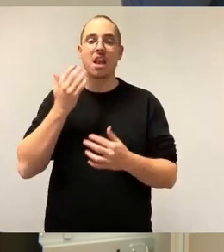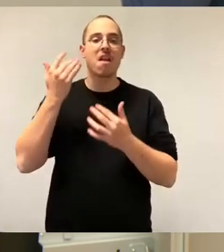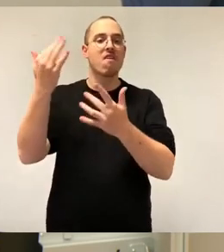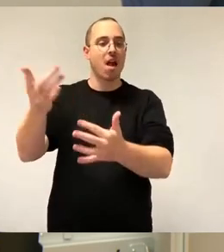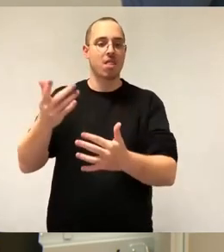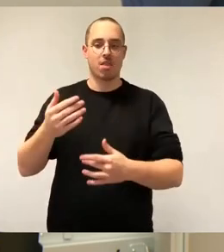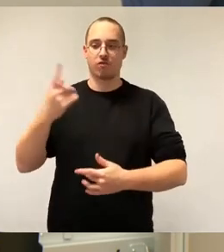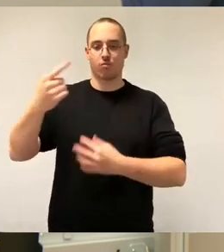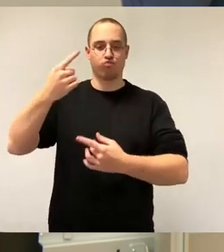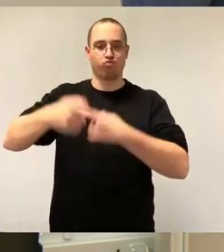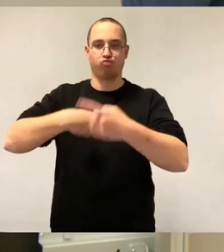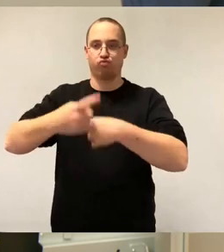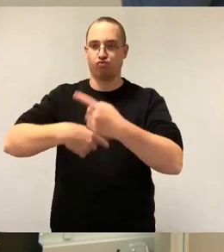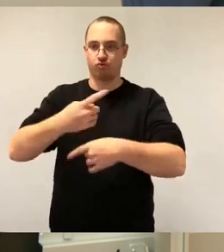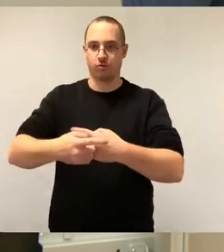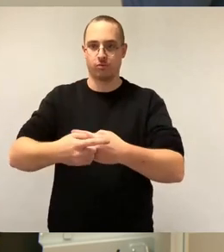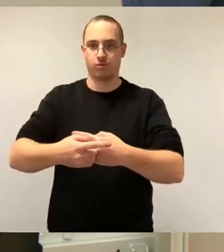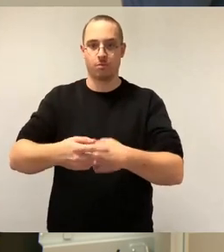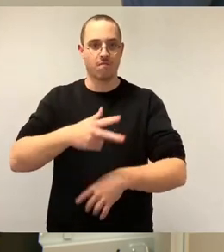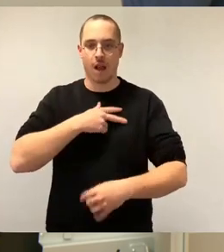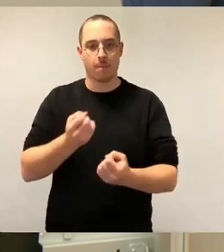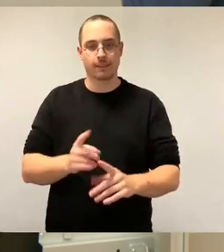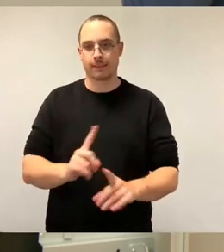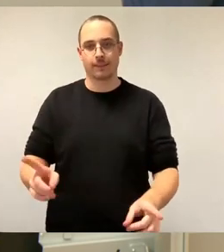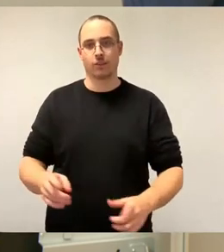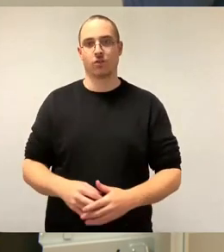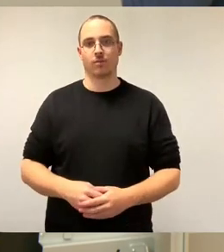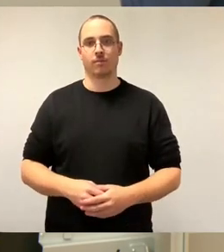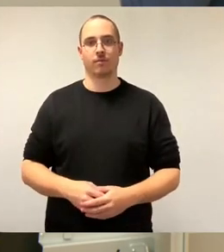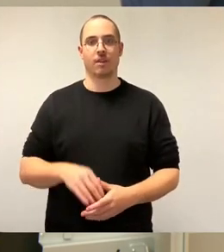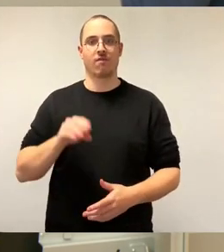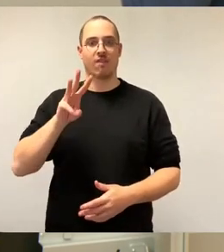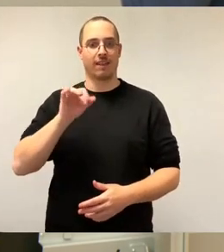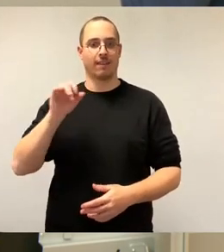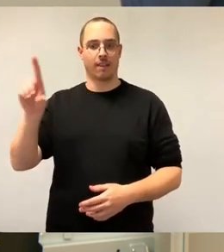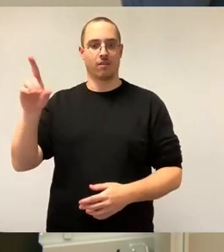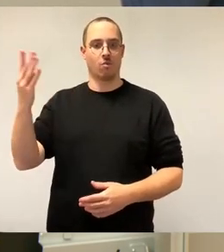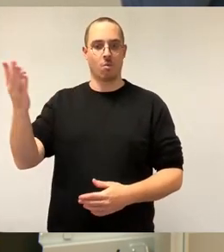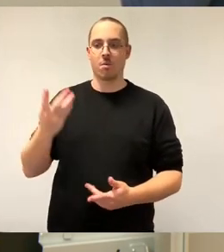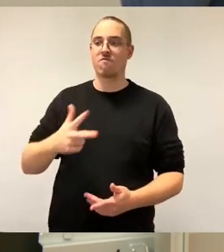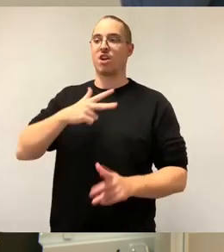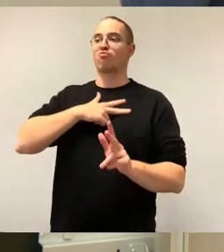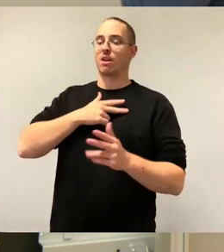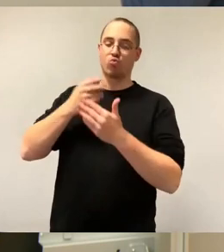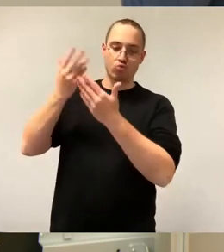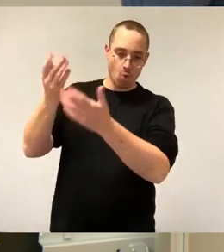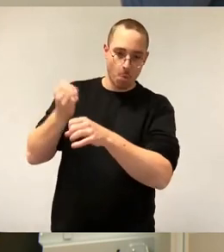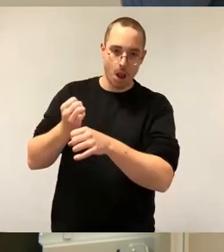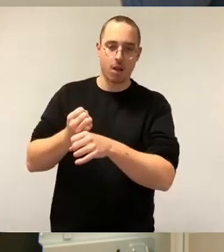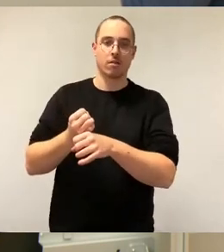Im Zusammenhang mit der WED wird ein Versprechen nach dem nächsten gebrochen. Erst wurde versprochen, die WED würde bis 2019.